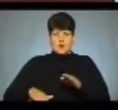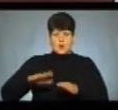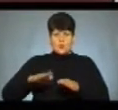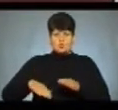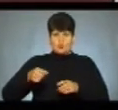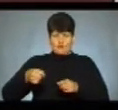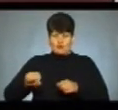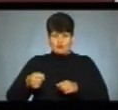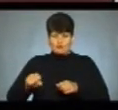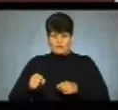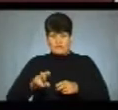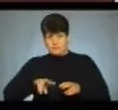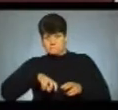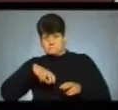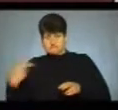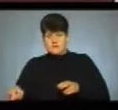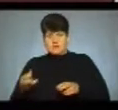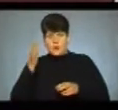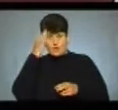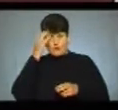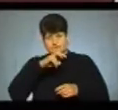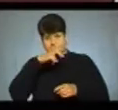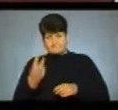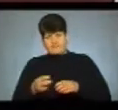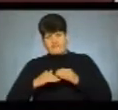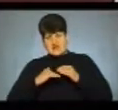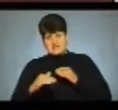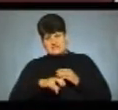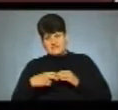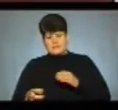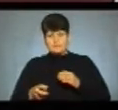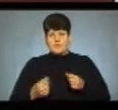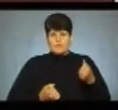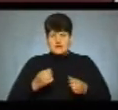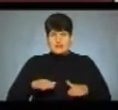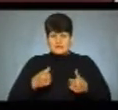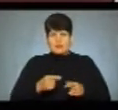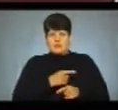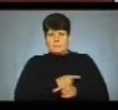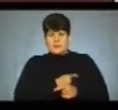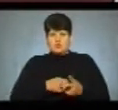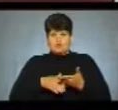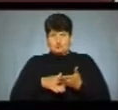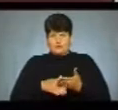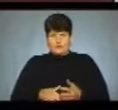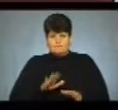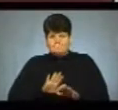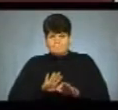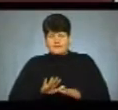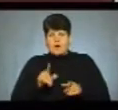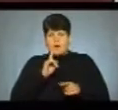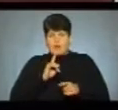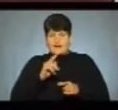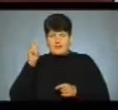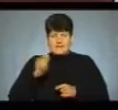відкрилися. Дитина випала на асфальт та вдарилась головою. Водій надавав медичну допомогу, поки їхала швидка. Подія внесена в єдиний